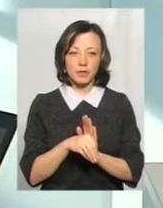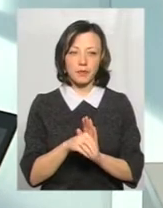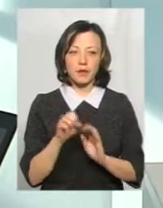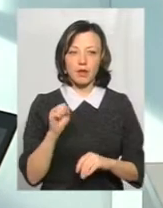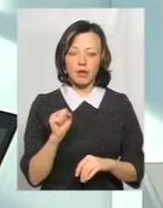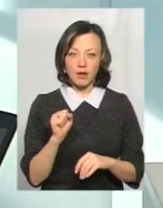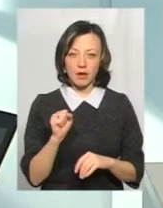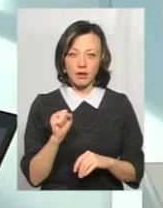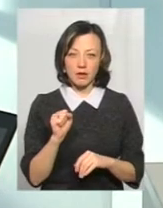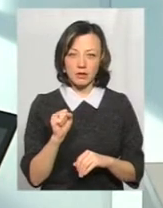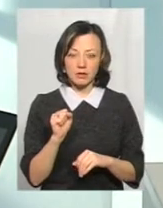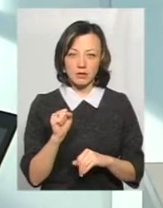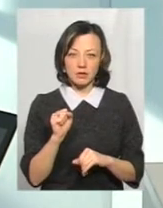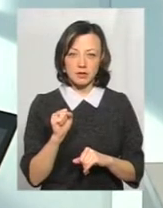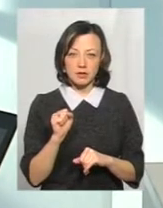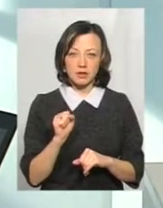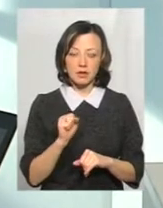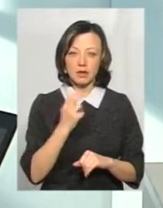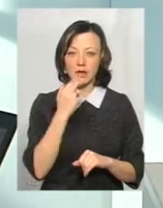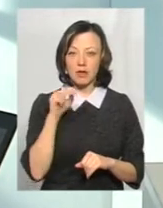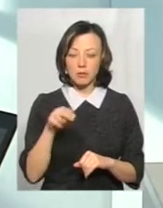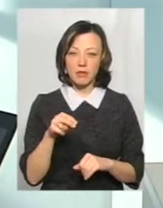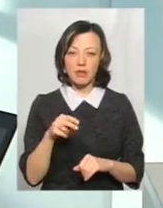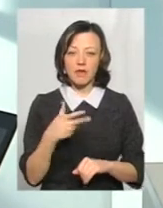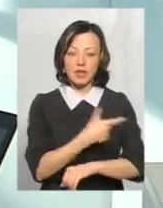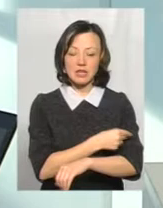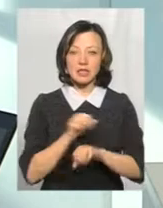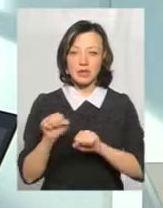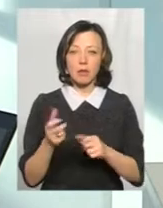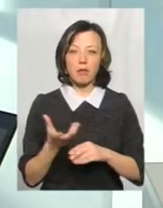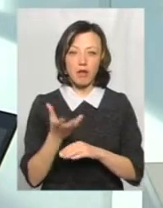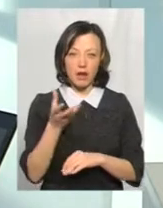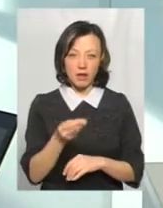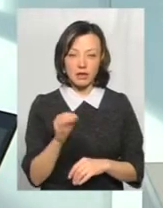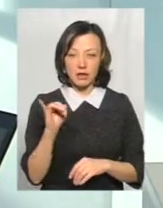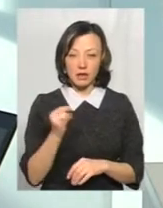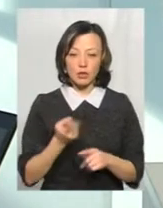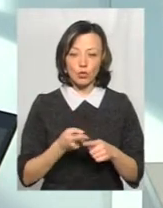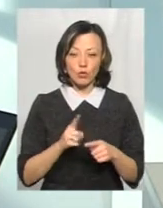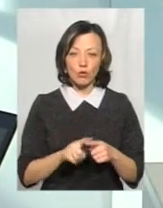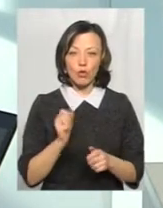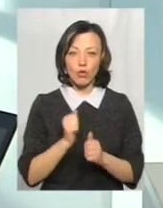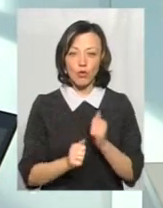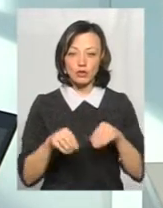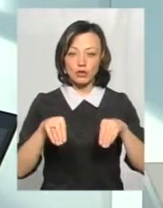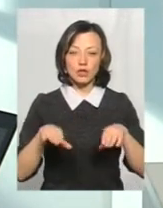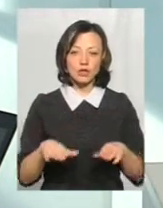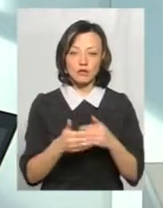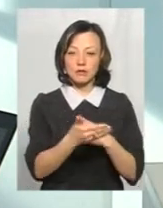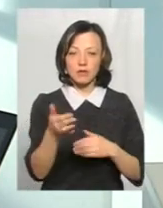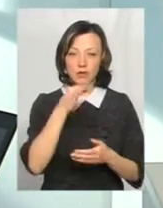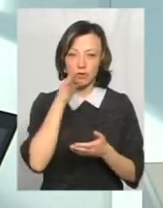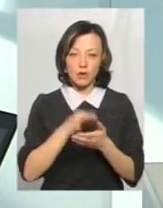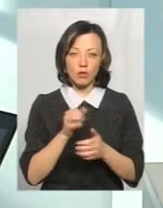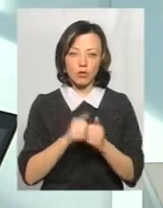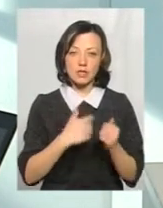а на грип вакцина платна. І тому це рішення кожного, відповідальність